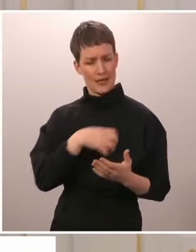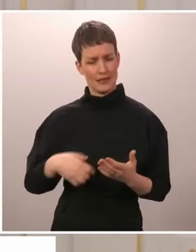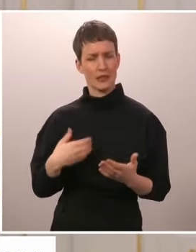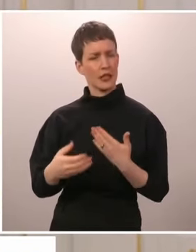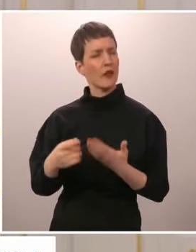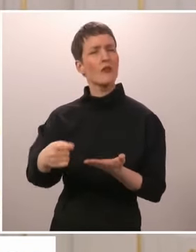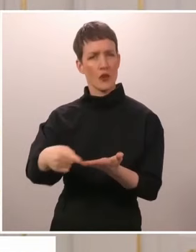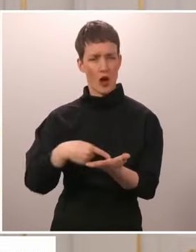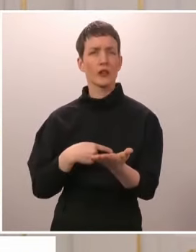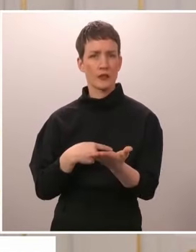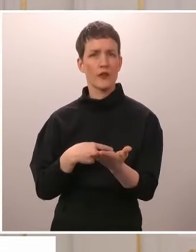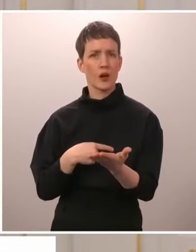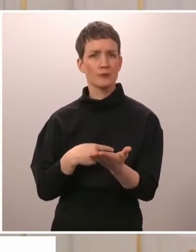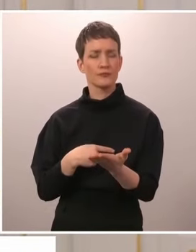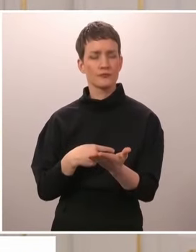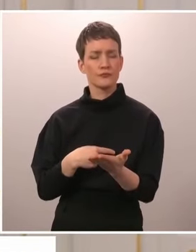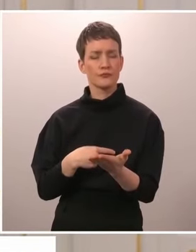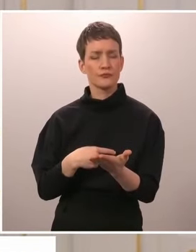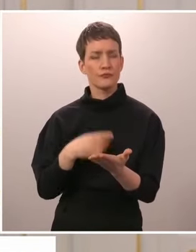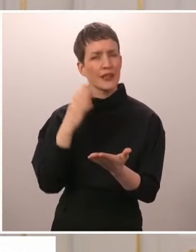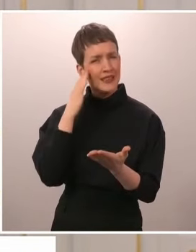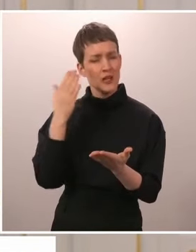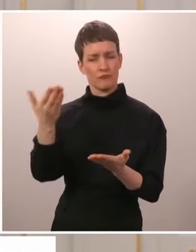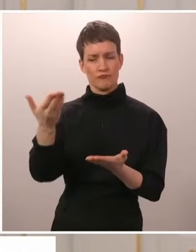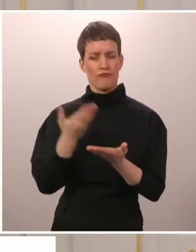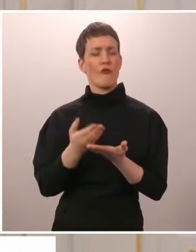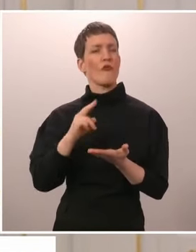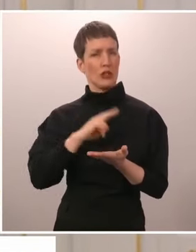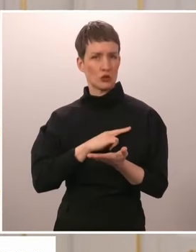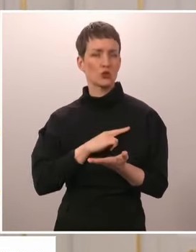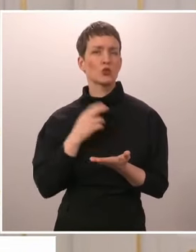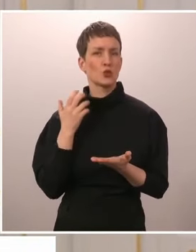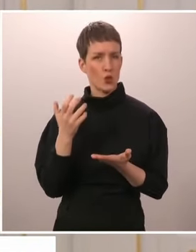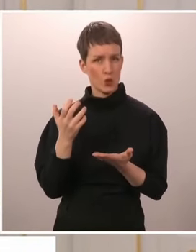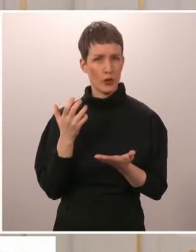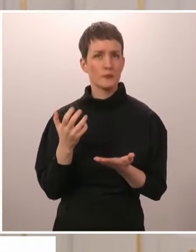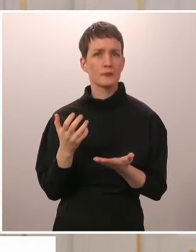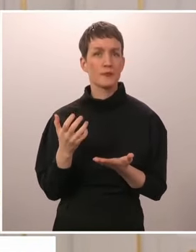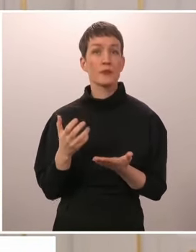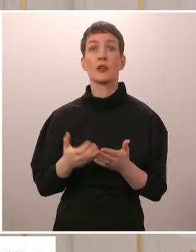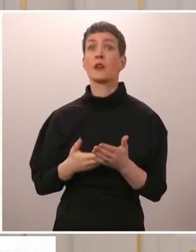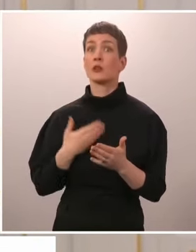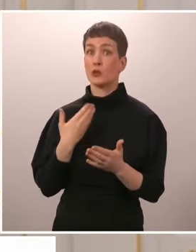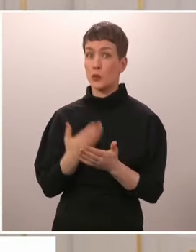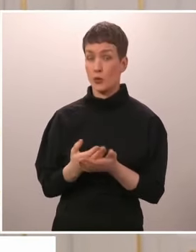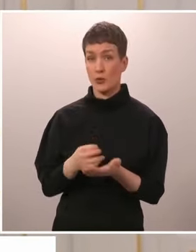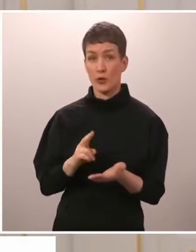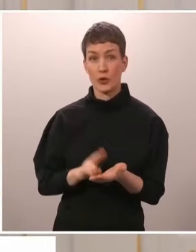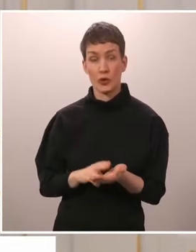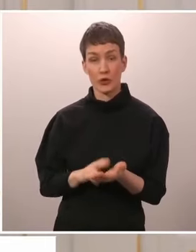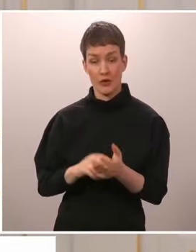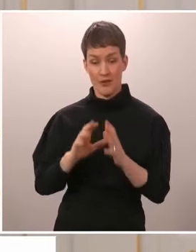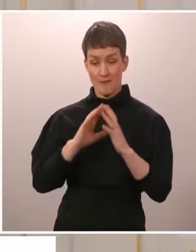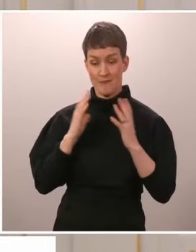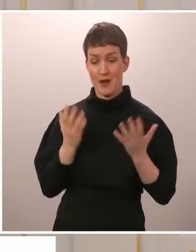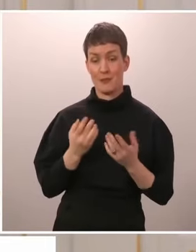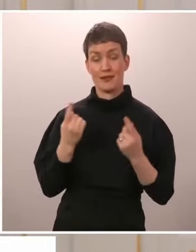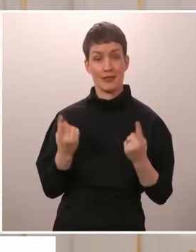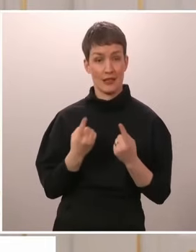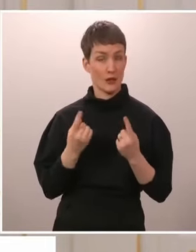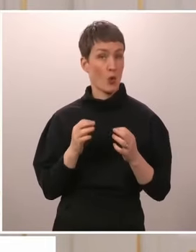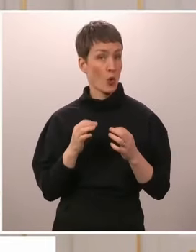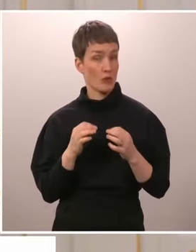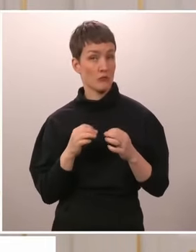sen mukanaan tuoman vastuun, ja senkin takia lähden ilman muuta liikkeelle maailmantilanteeseen salliessa